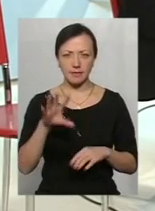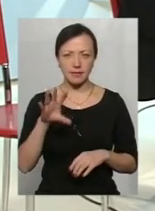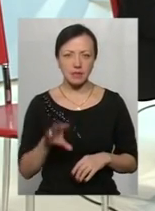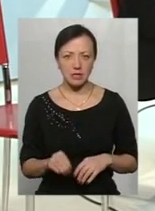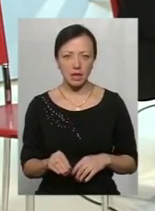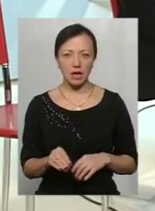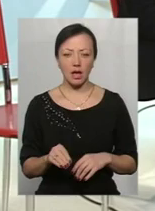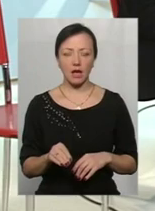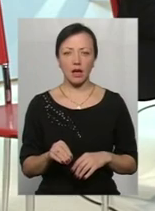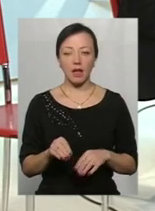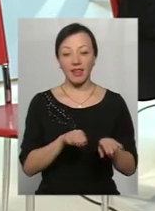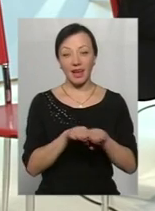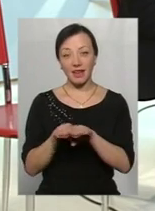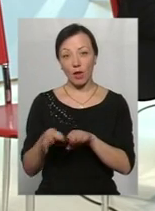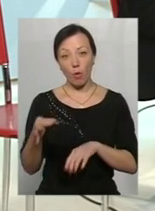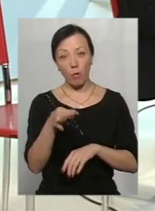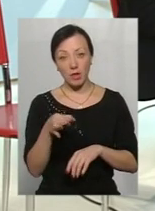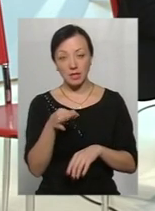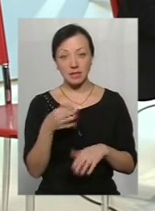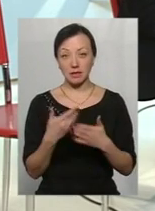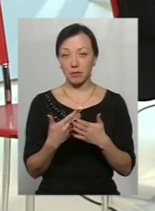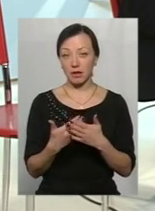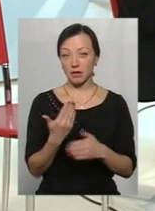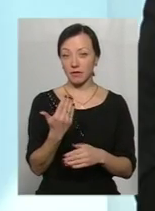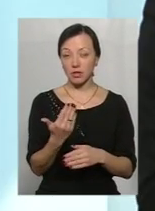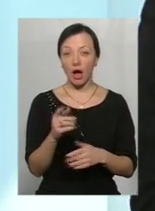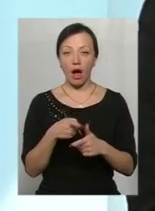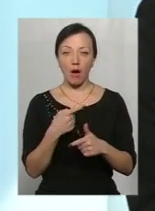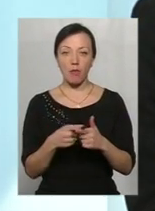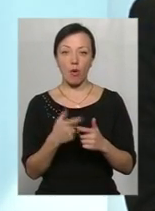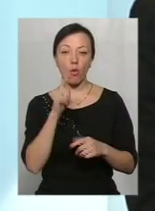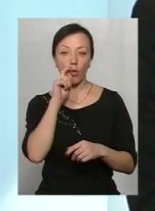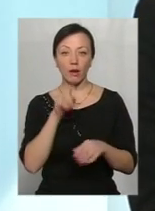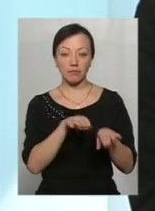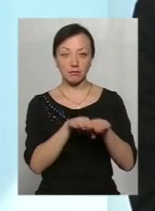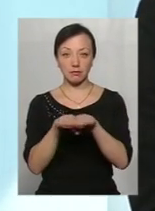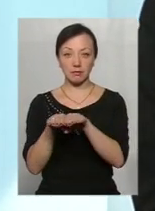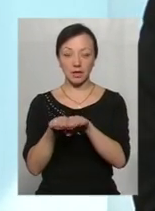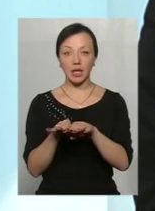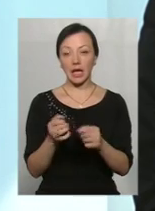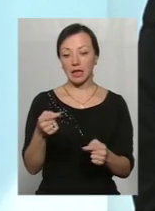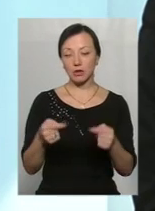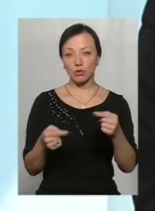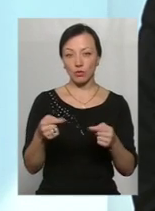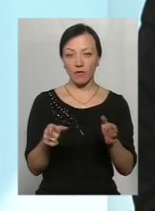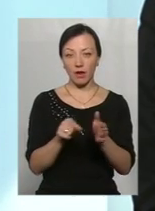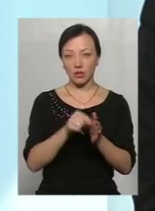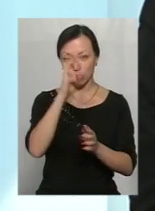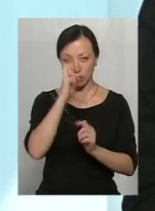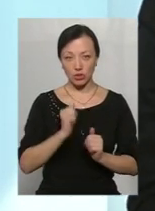потреби, виходити на рівень або регіональний, якщо це проблема на регіональному рівні, або на національний, якщо на національному, і дискутувати з державою.